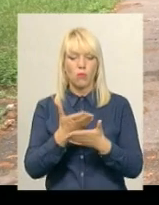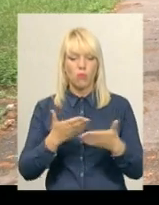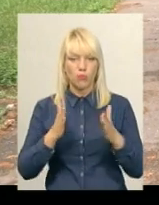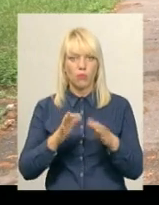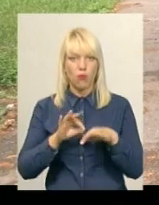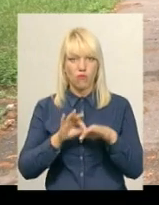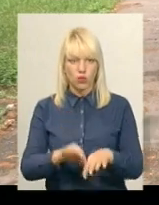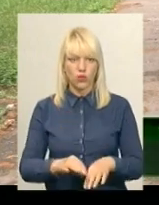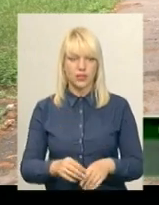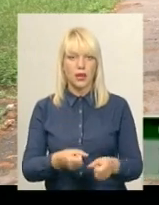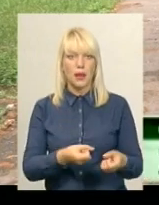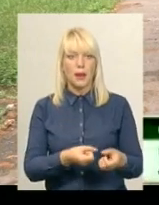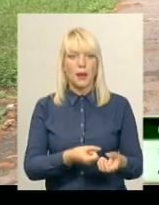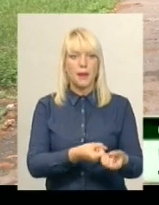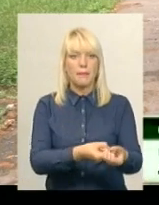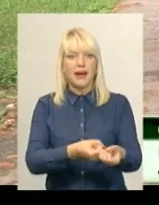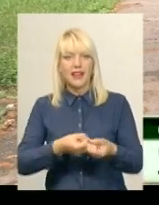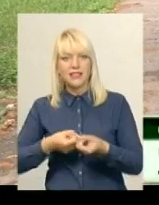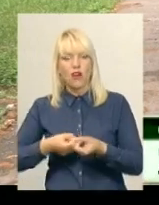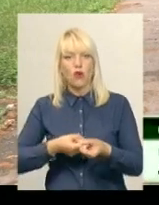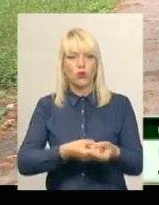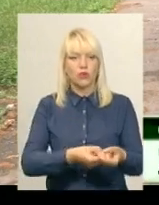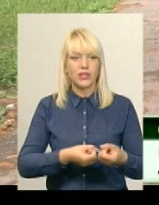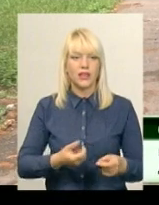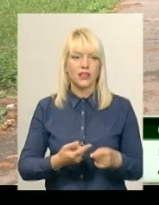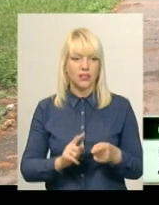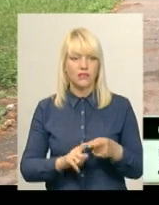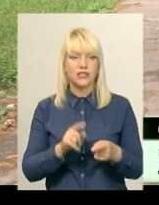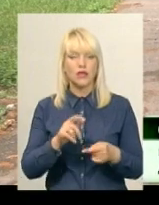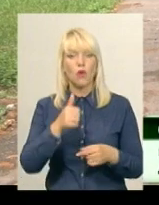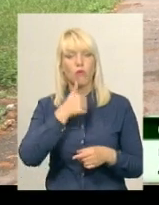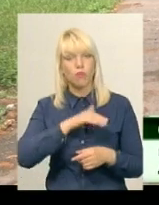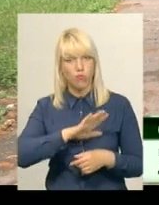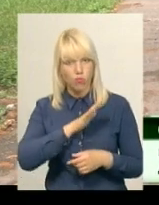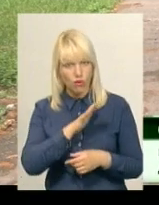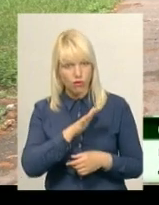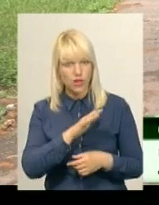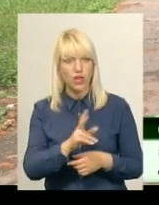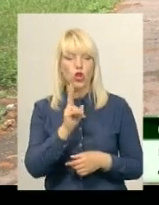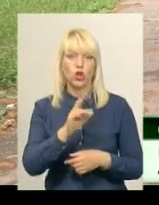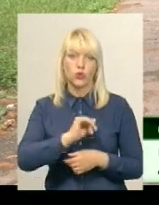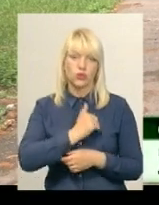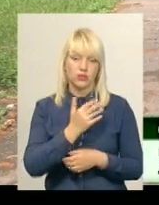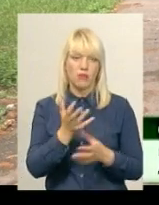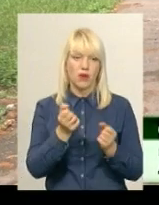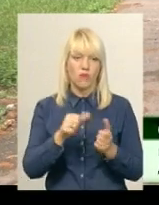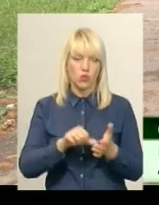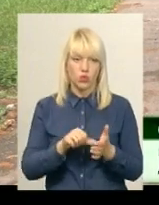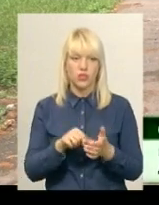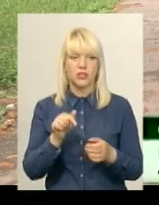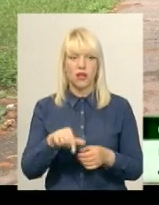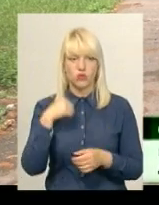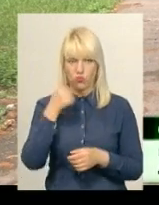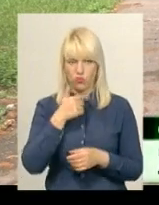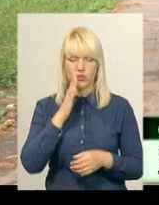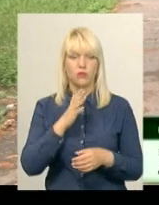залік перетягування линви. Того року ми її випробовували, хто хотів брав участь, а цього року в нас